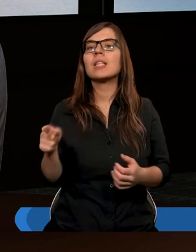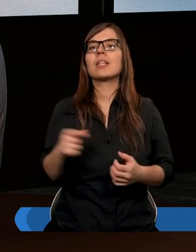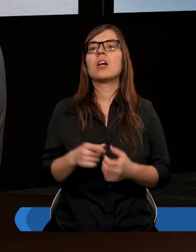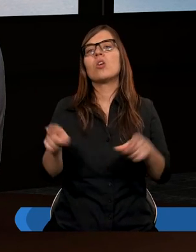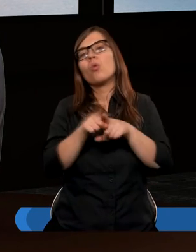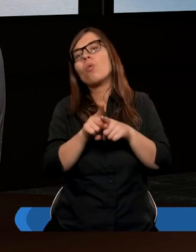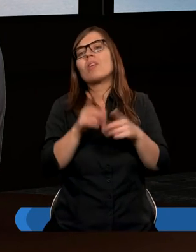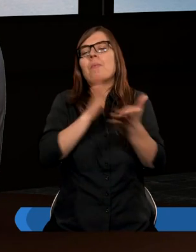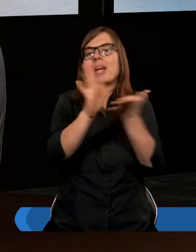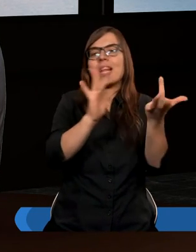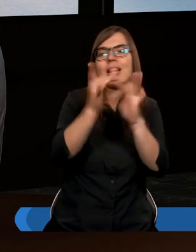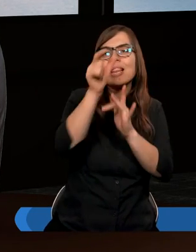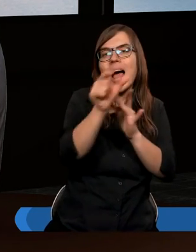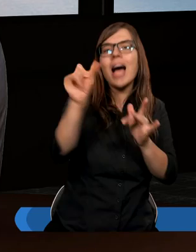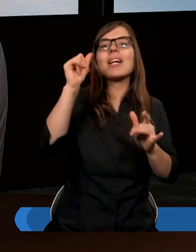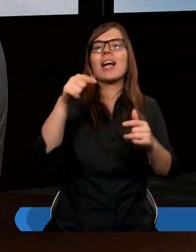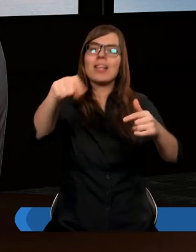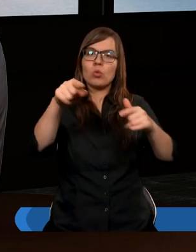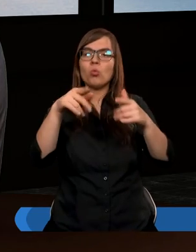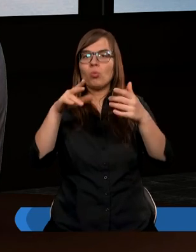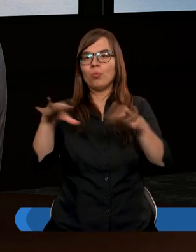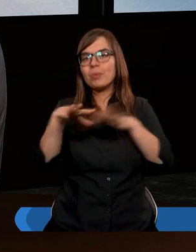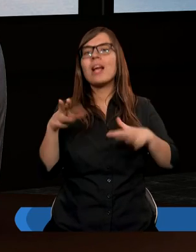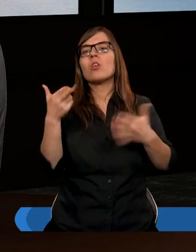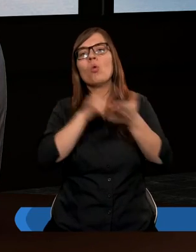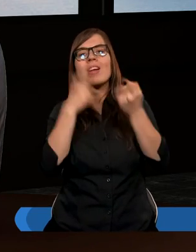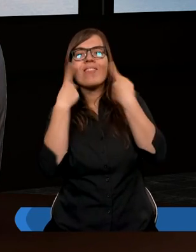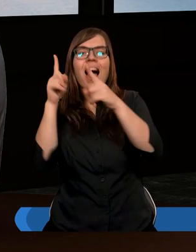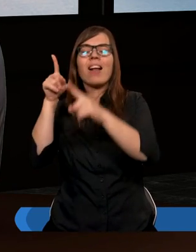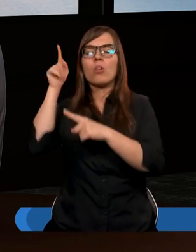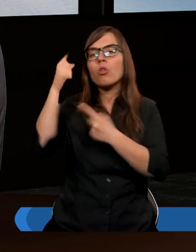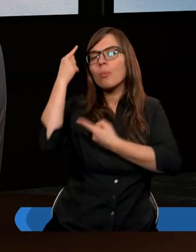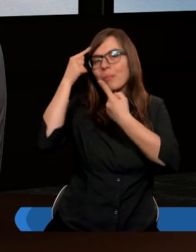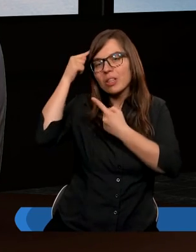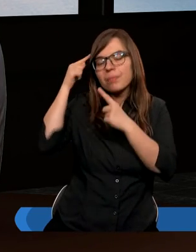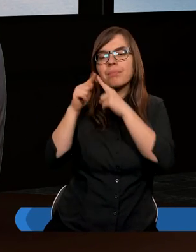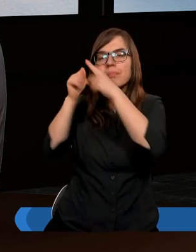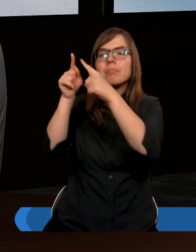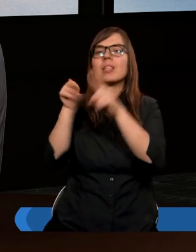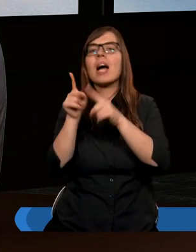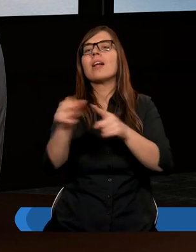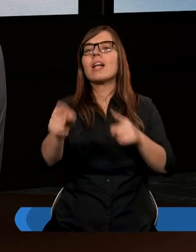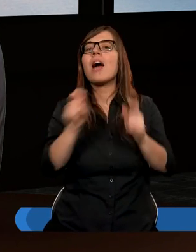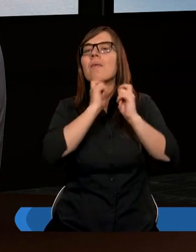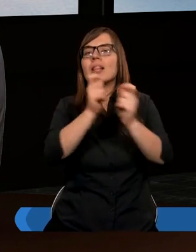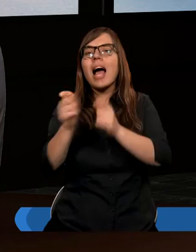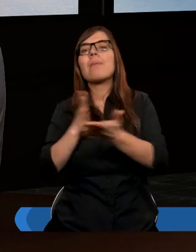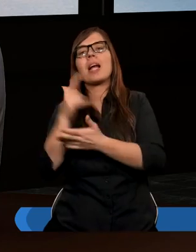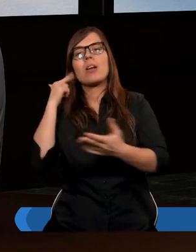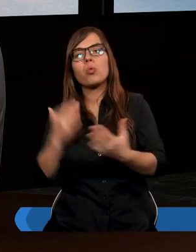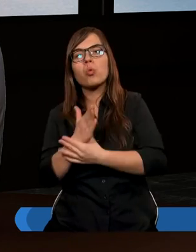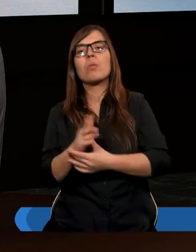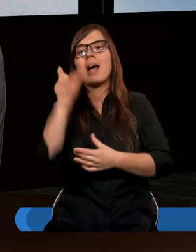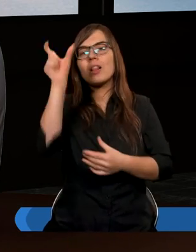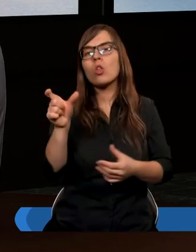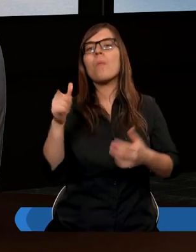również razem z nami słuchają i zwracają się do Ciebie aby poprzez dary poprzez służbę